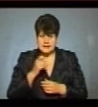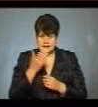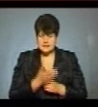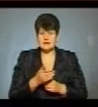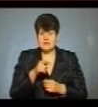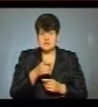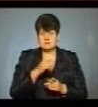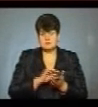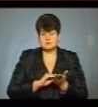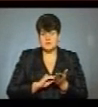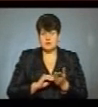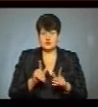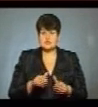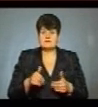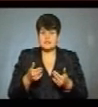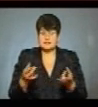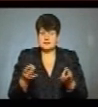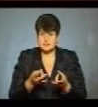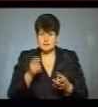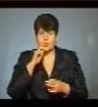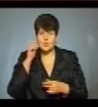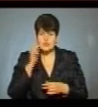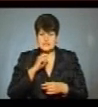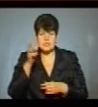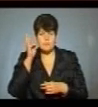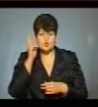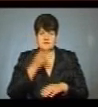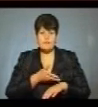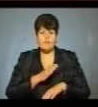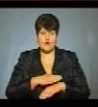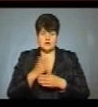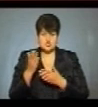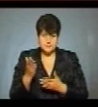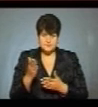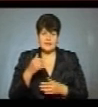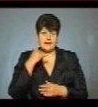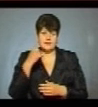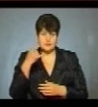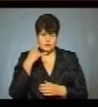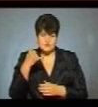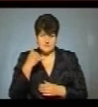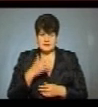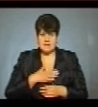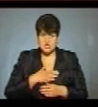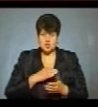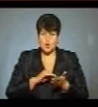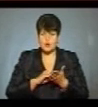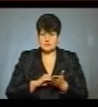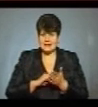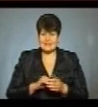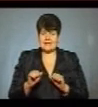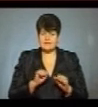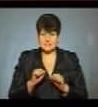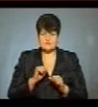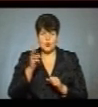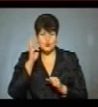Він відписав, що звертатися треба до українського посольства в Польщі. На телефонні дзвінки від наших кореспондентів керівниця